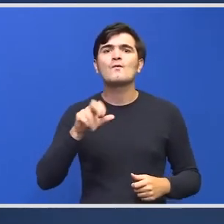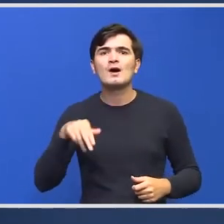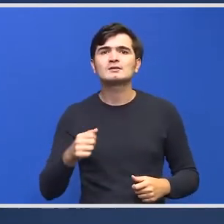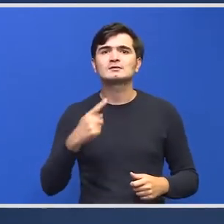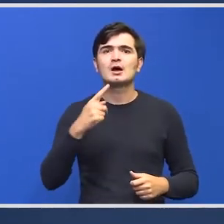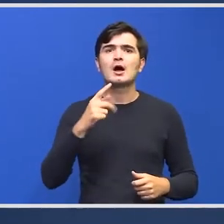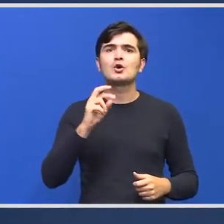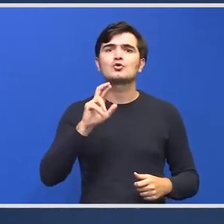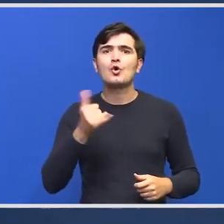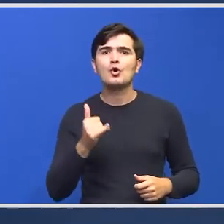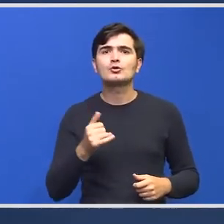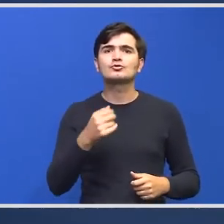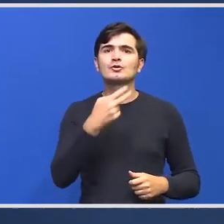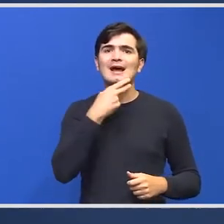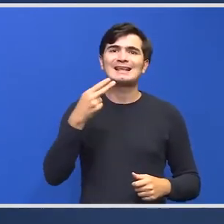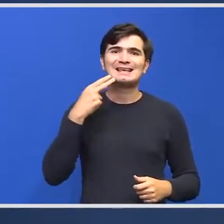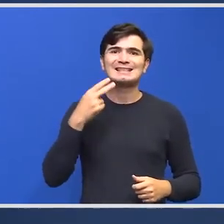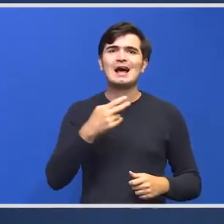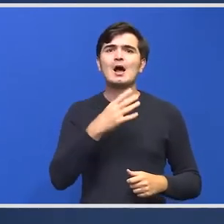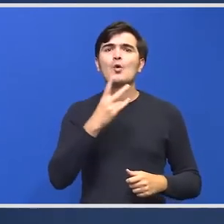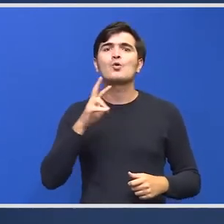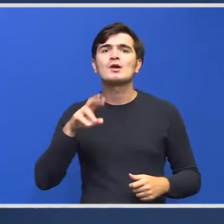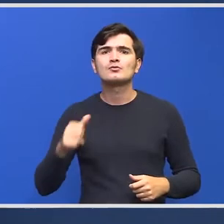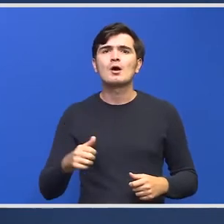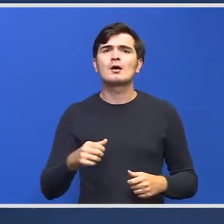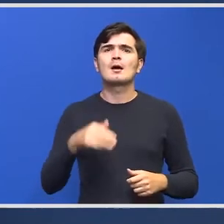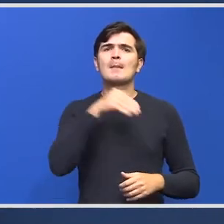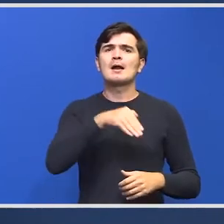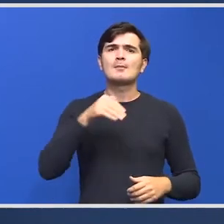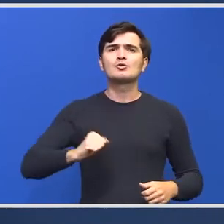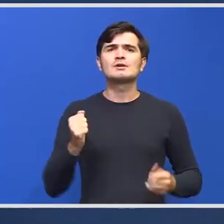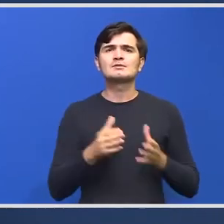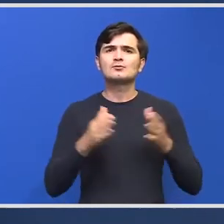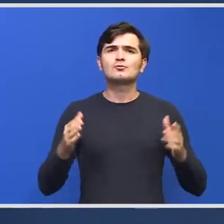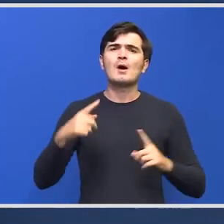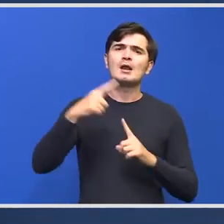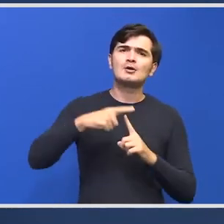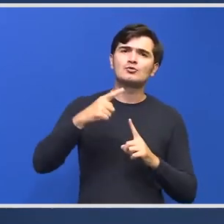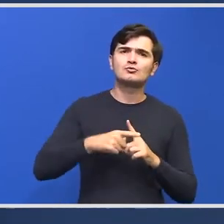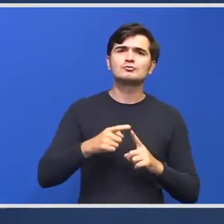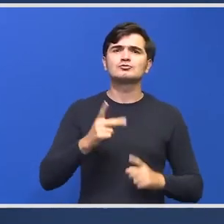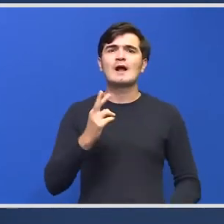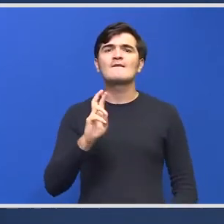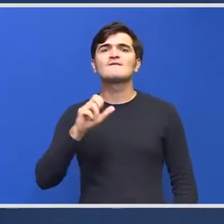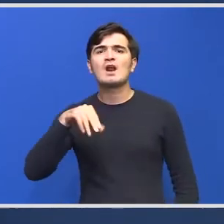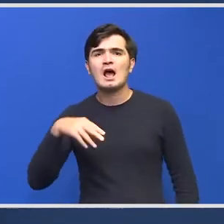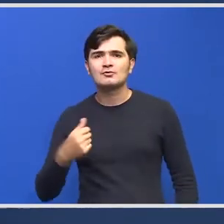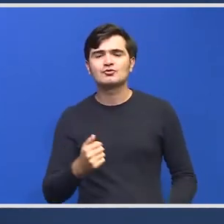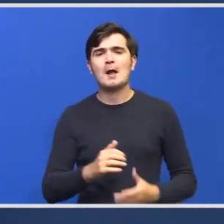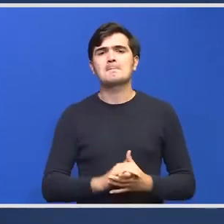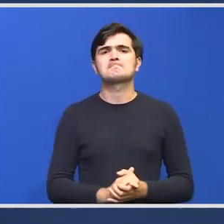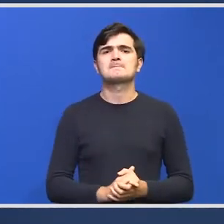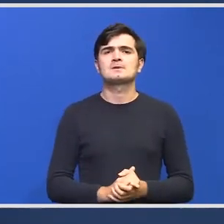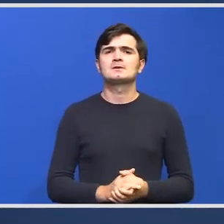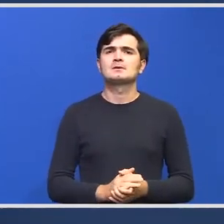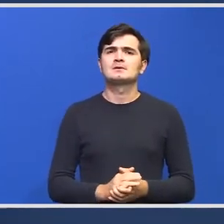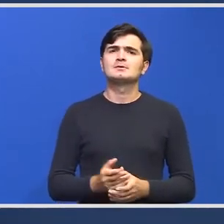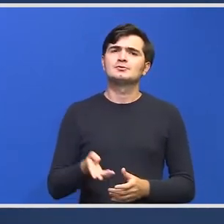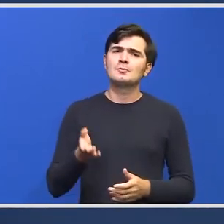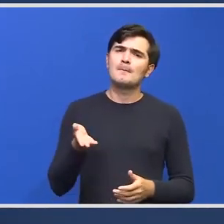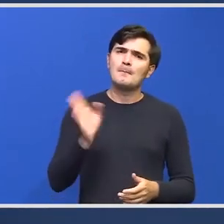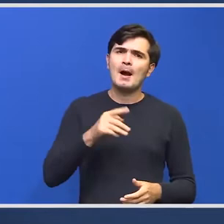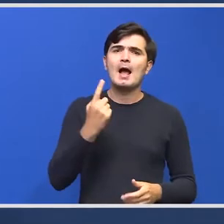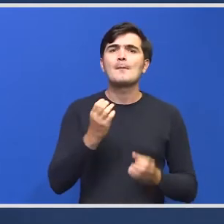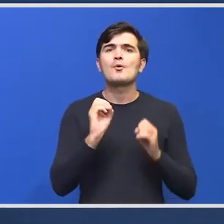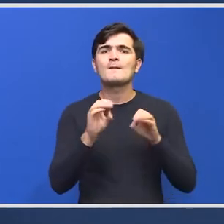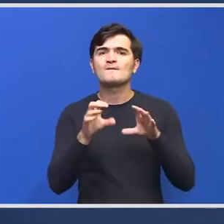Gorj, Harghita, Hunedoara, Maramure, Satu Mare, Tulcea, Vrancea. Și mai aveam aici o informație pe